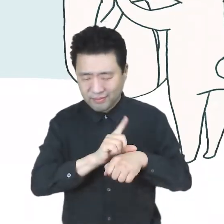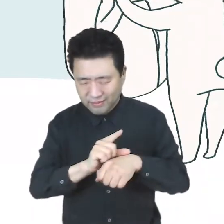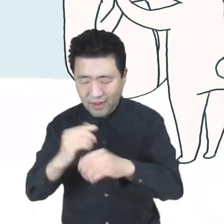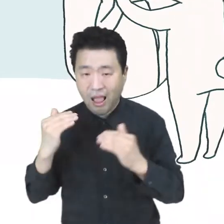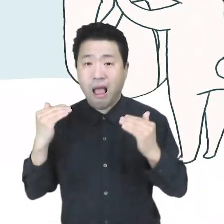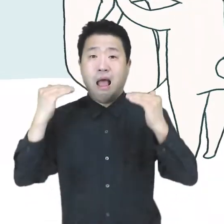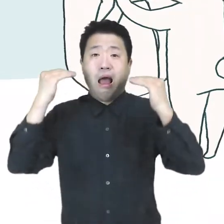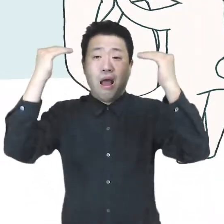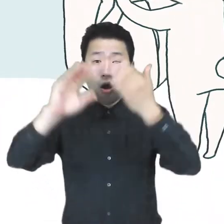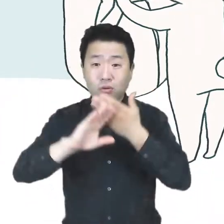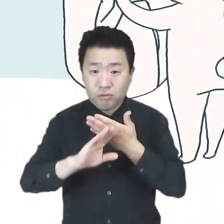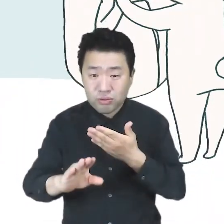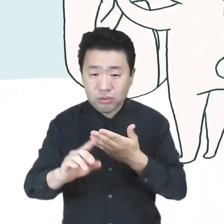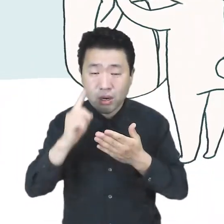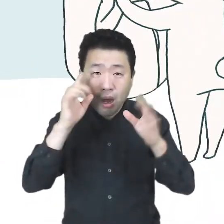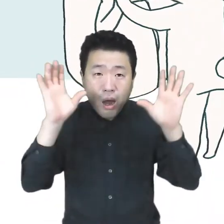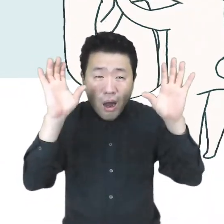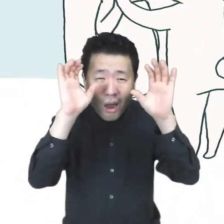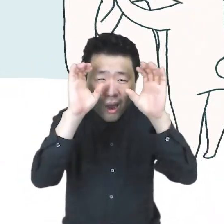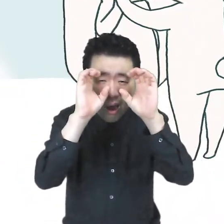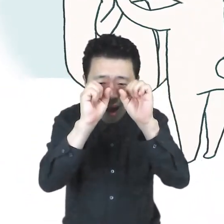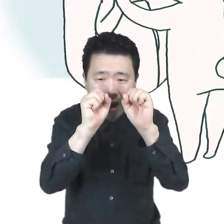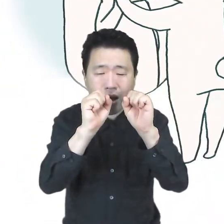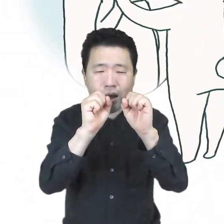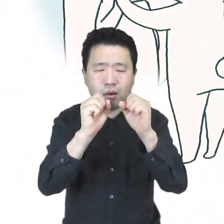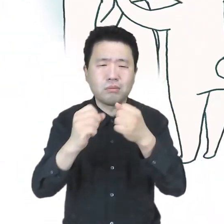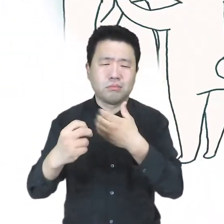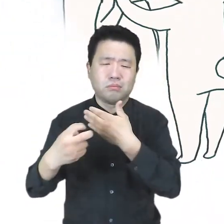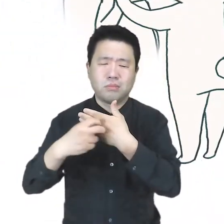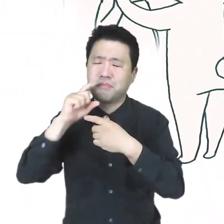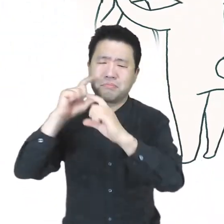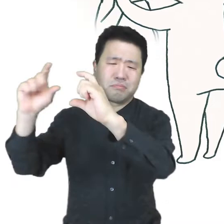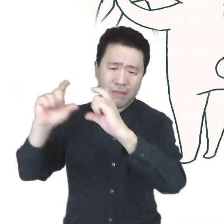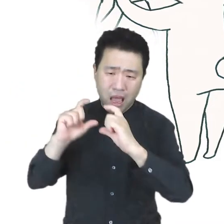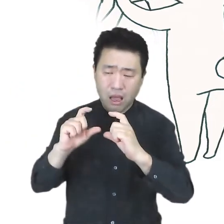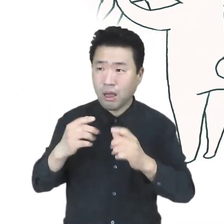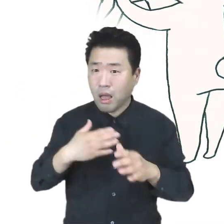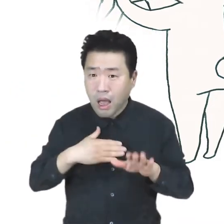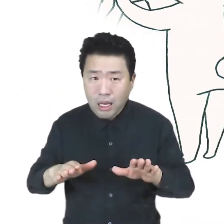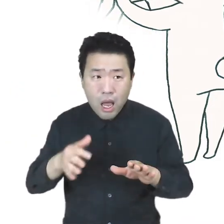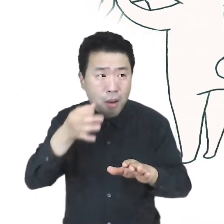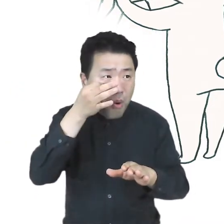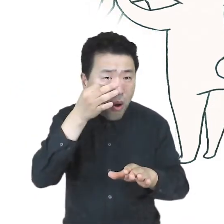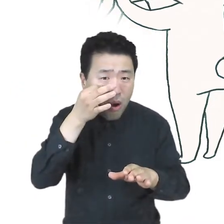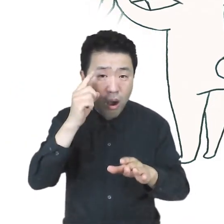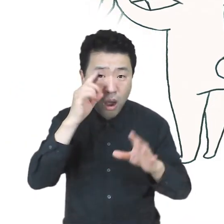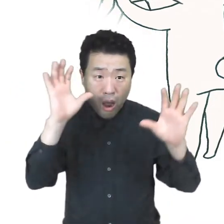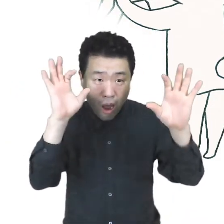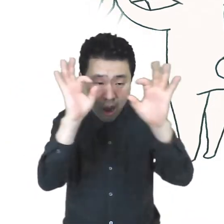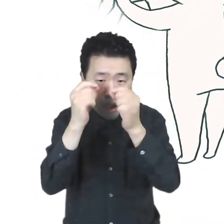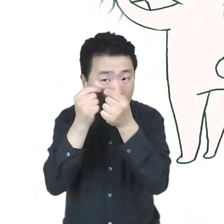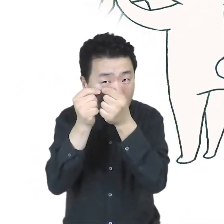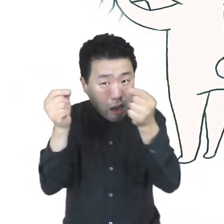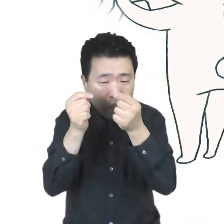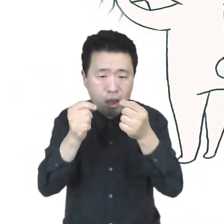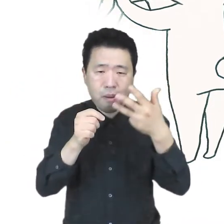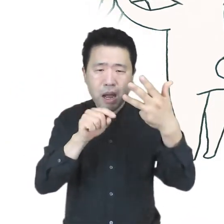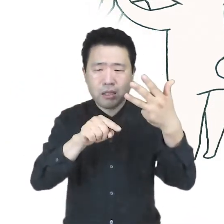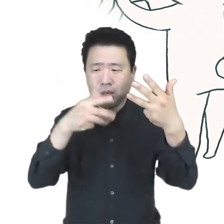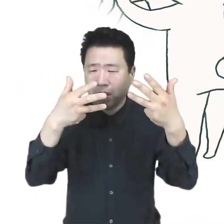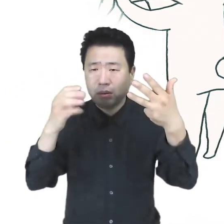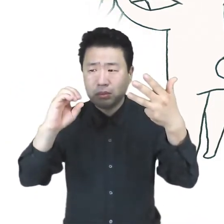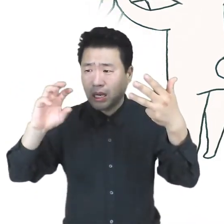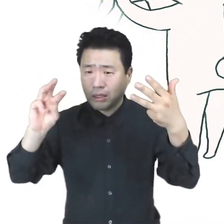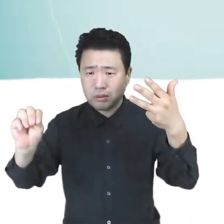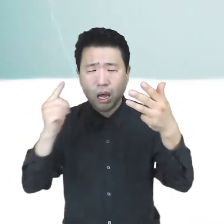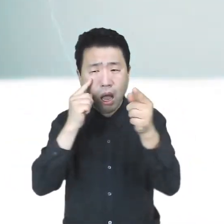그리고 어른이 된 후 막막색 소변 성증 진단을 받았고 이제 내가 볼 수 있는 시야는 지름으로 8